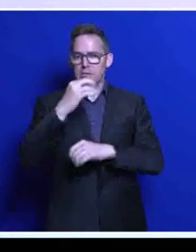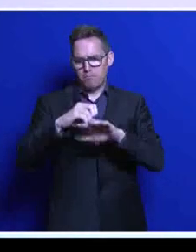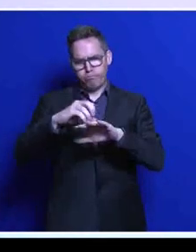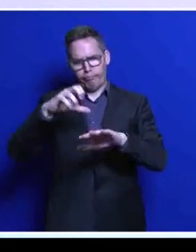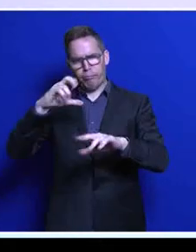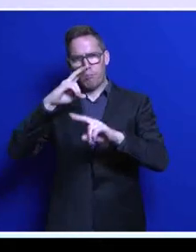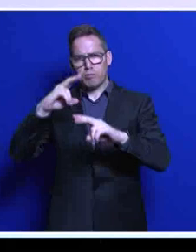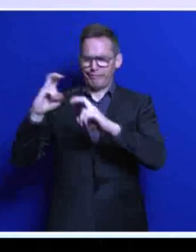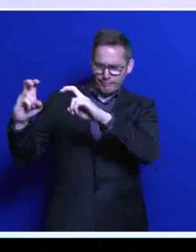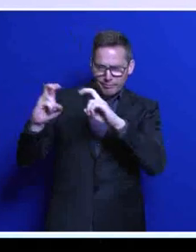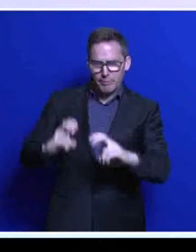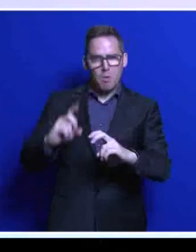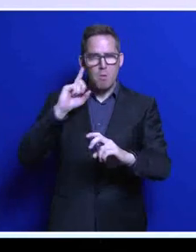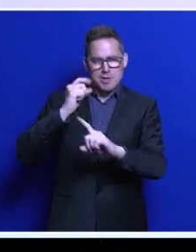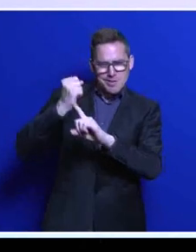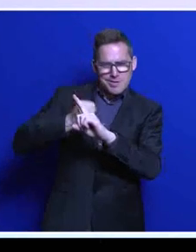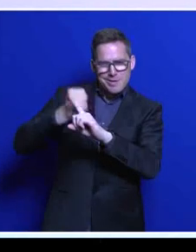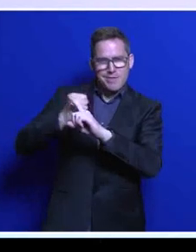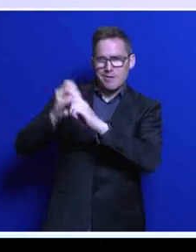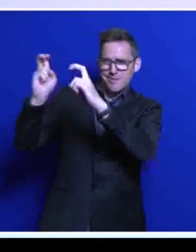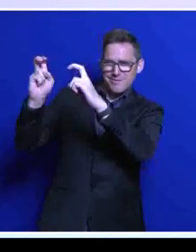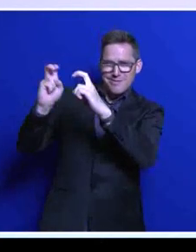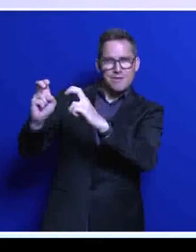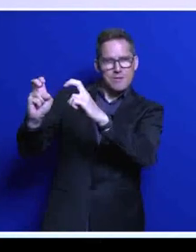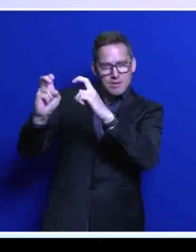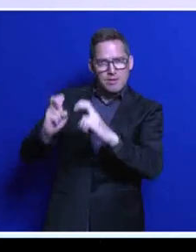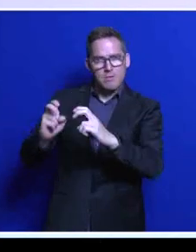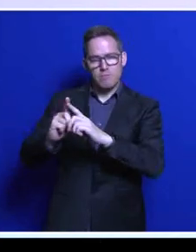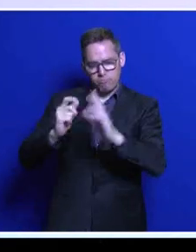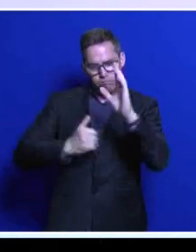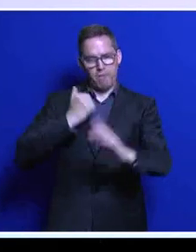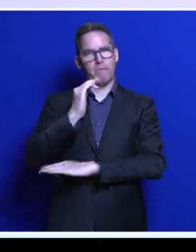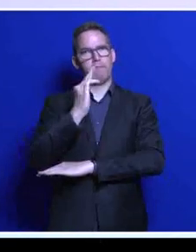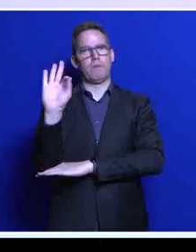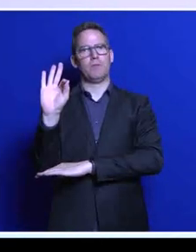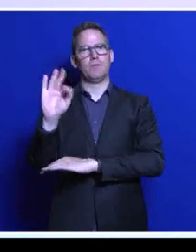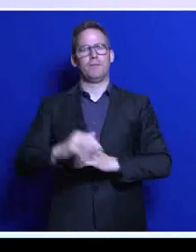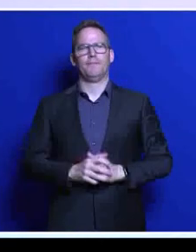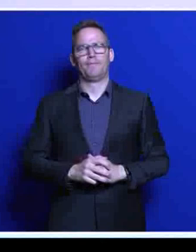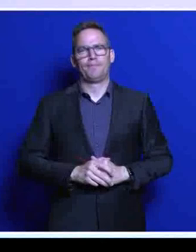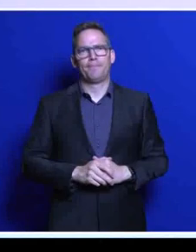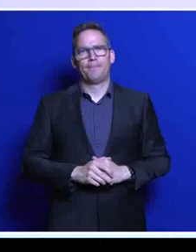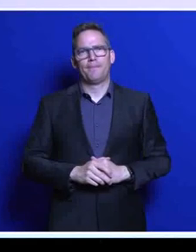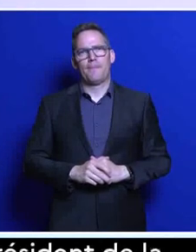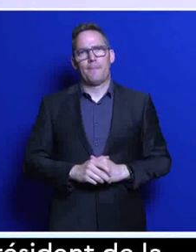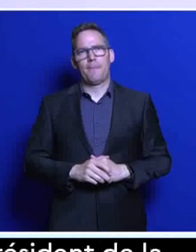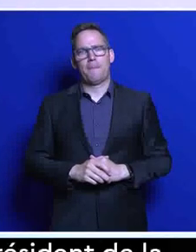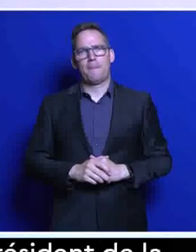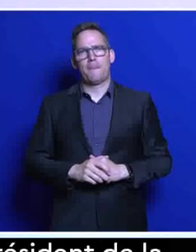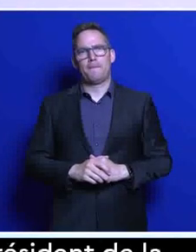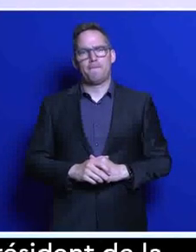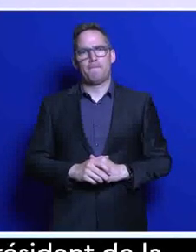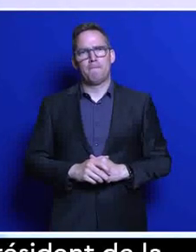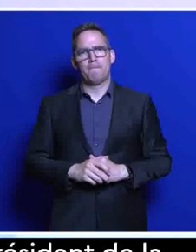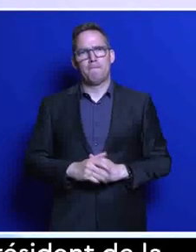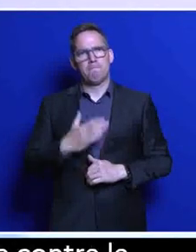gagner cette lutte contre le réchauffement climatique et renforcer notre indépendance. De l'autre côté, je vois la